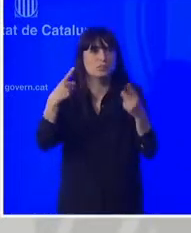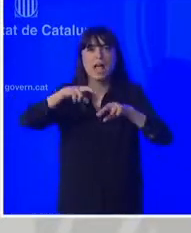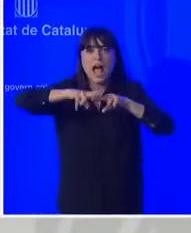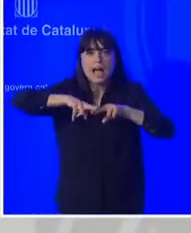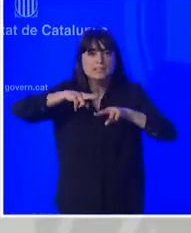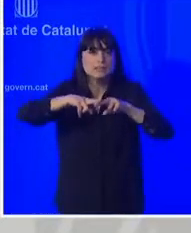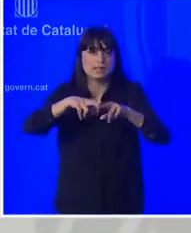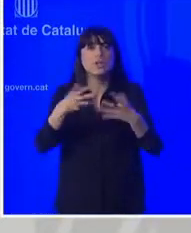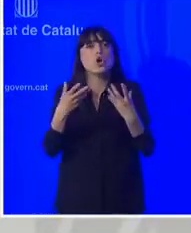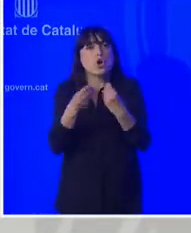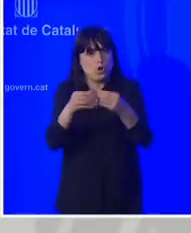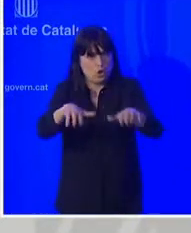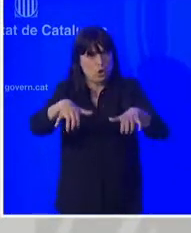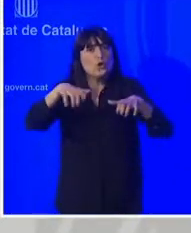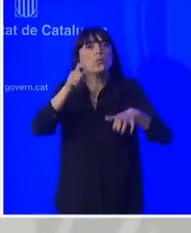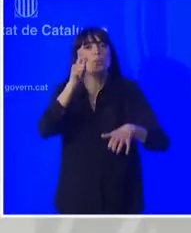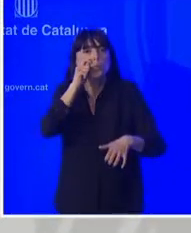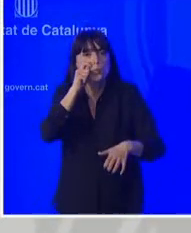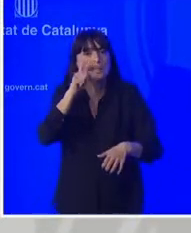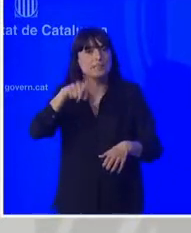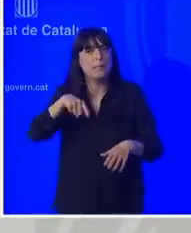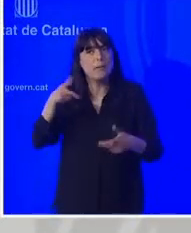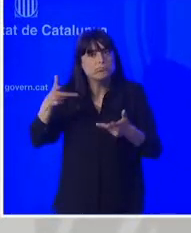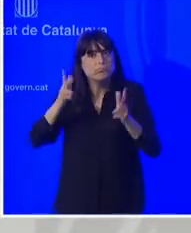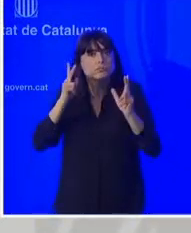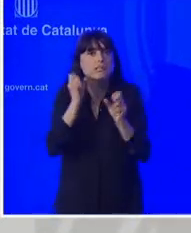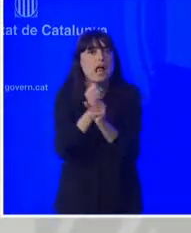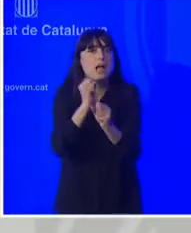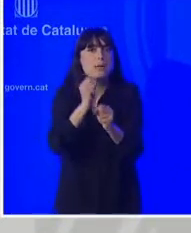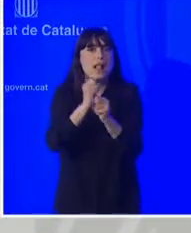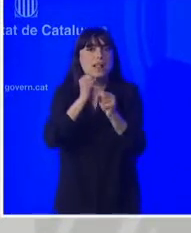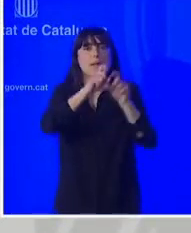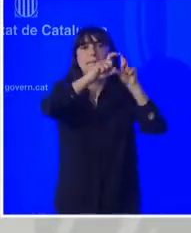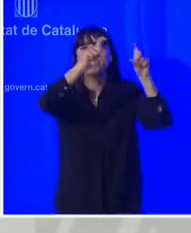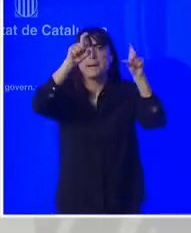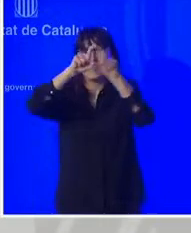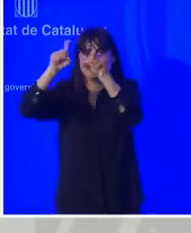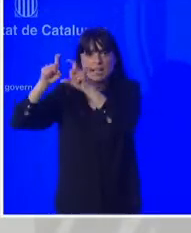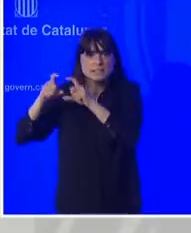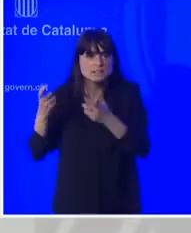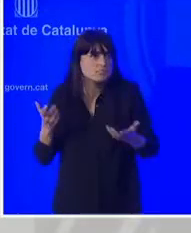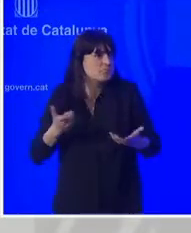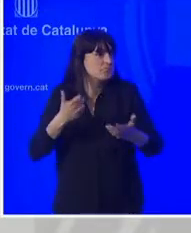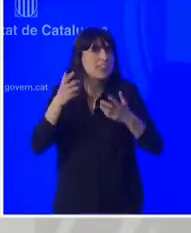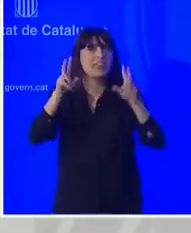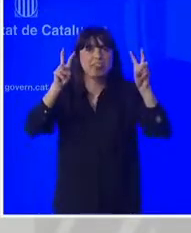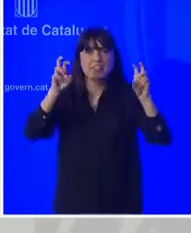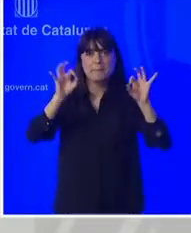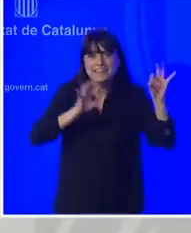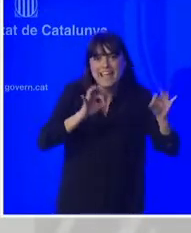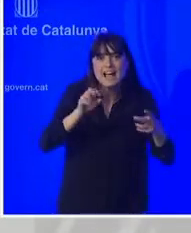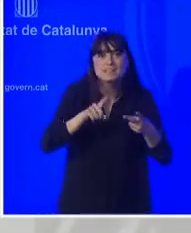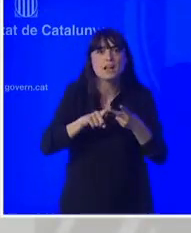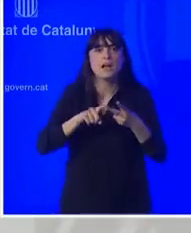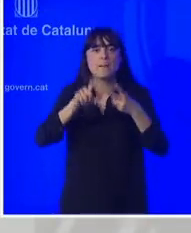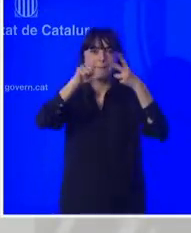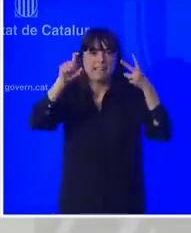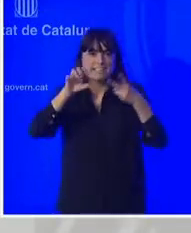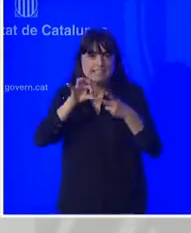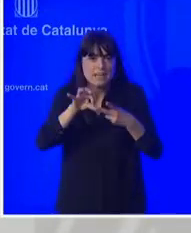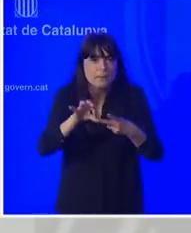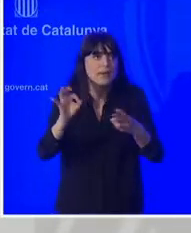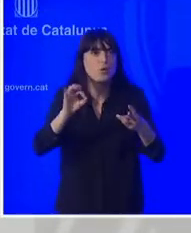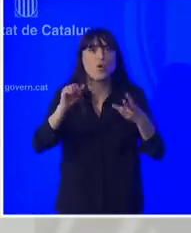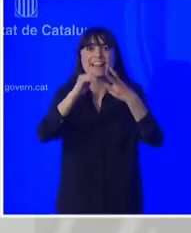presència de públic en directe, per a productores d'espectacles, companyies en gira, teatres, empreses de serveis i o entitats que